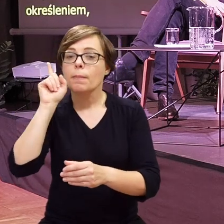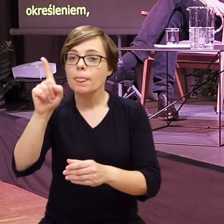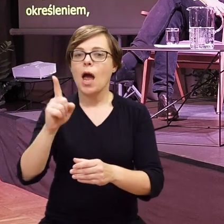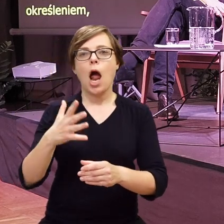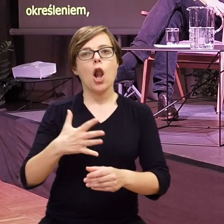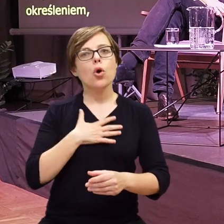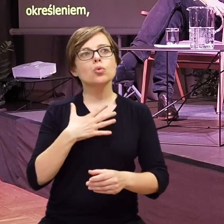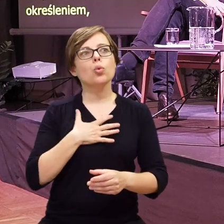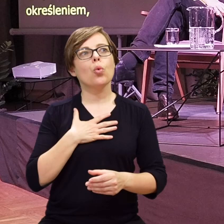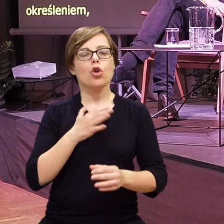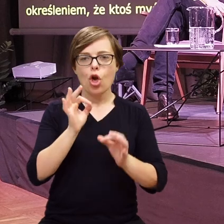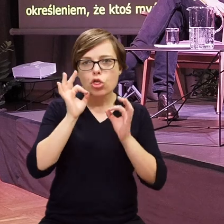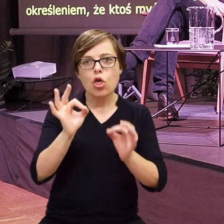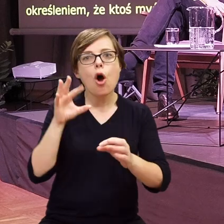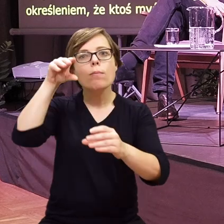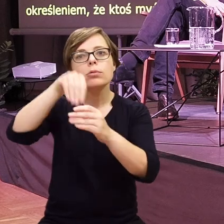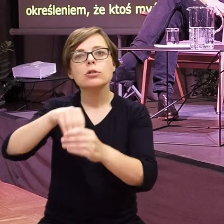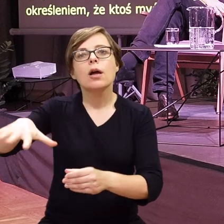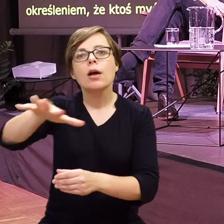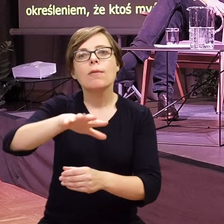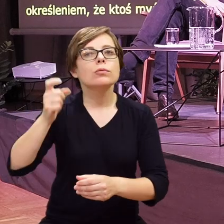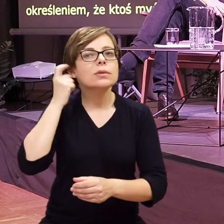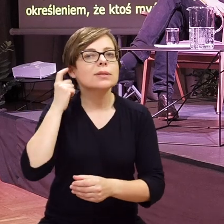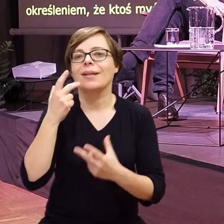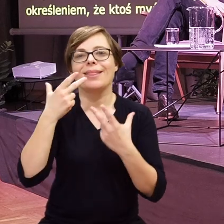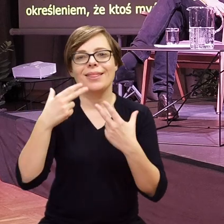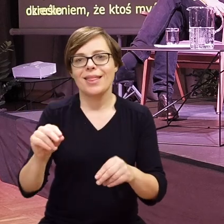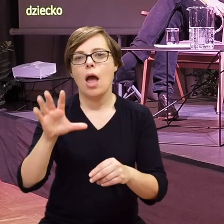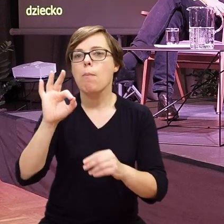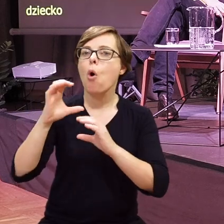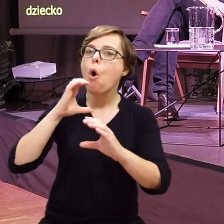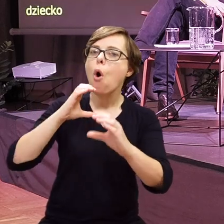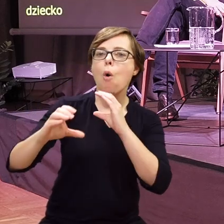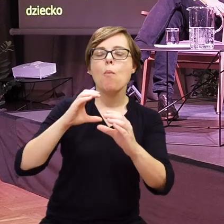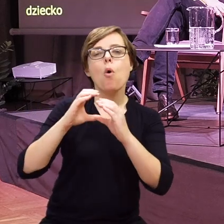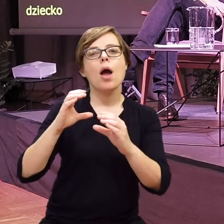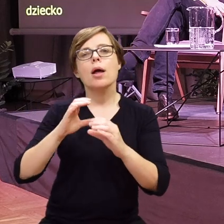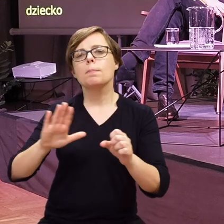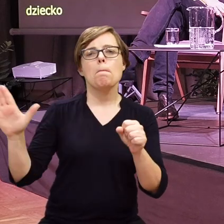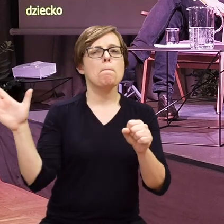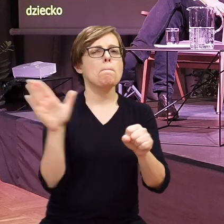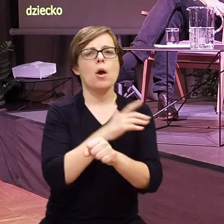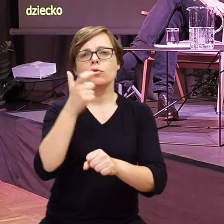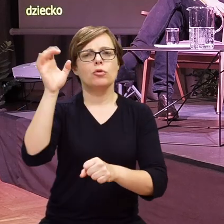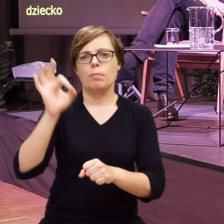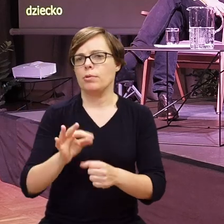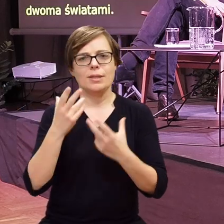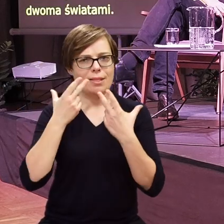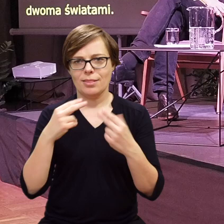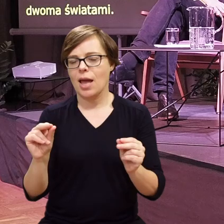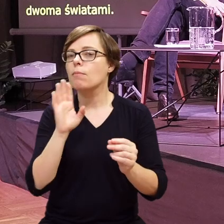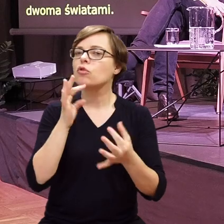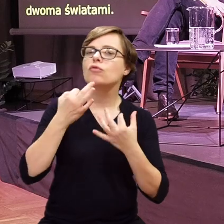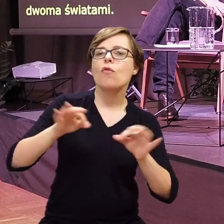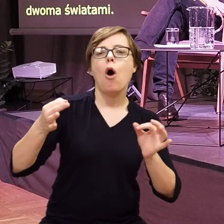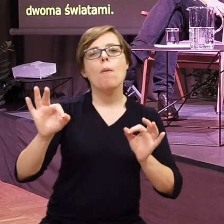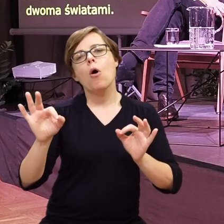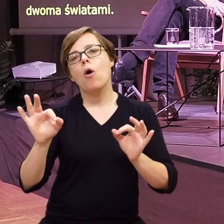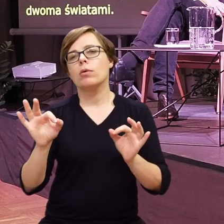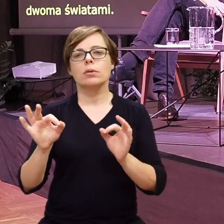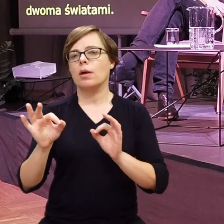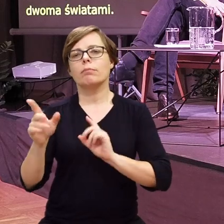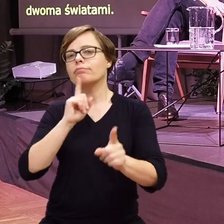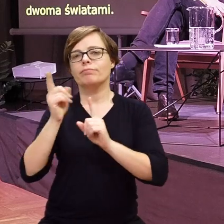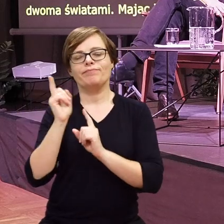Równocześnie nie czuje się dobrze wśród słyszących, no bo ta komunikacja nie może być super pełna, taka swobodna.